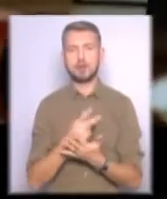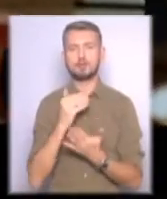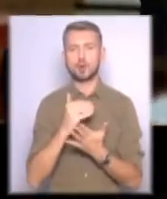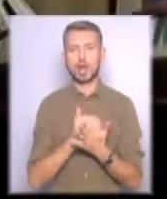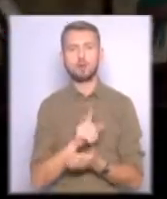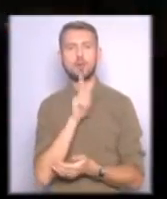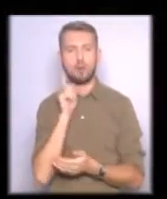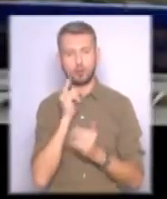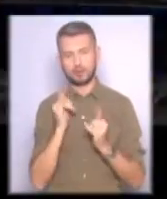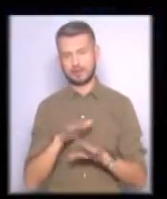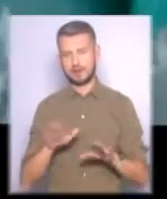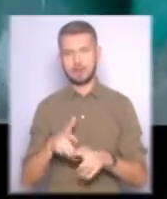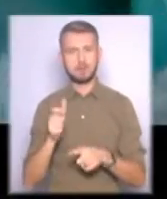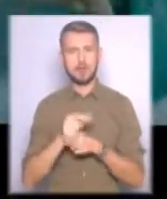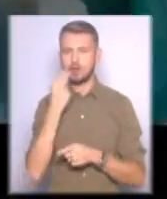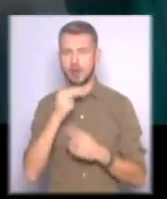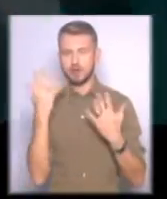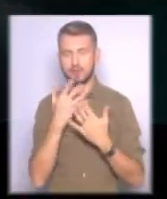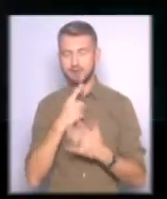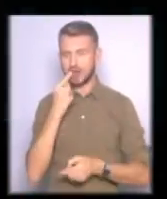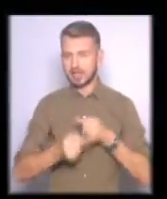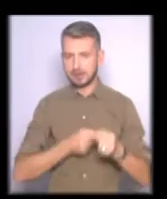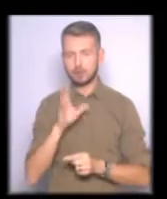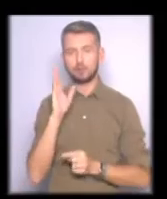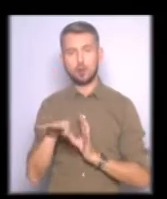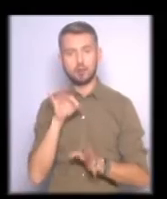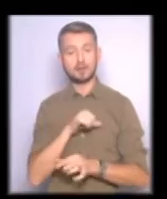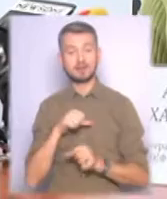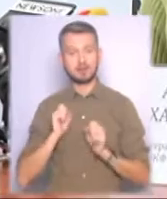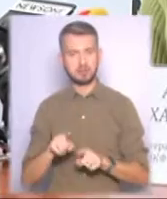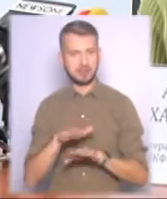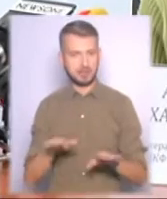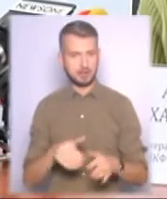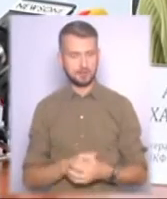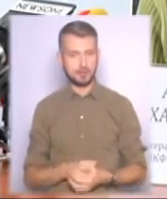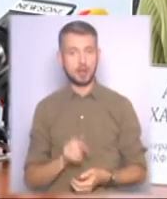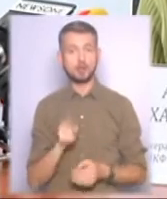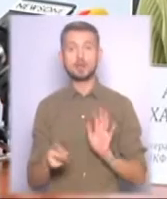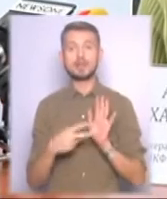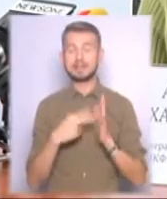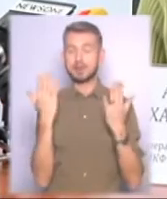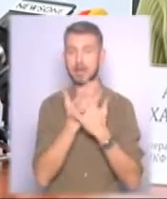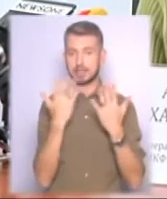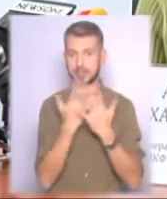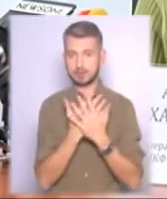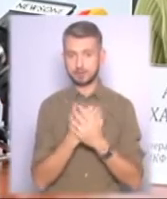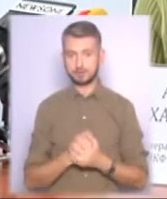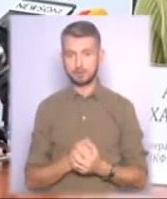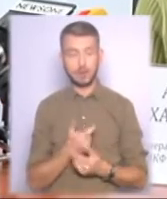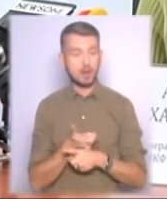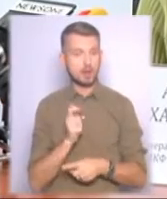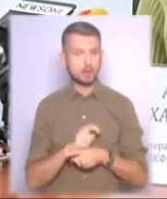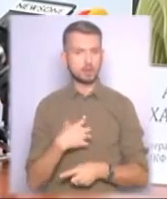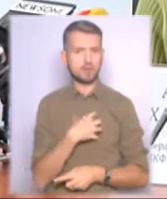«Молодість дітям». Найкращий фільм вже за традицією обиратимуть самі діти. Тут сім картин, дуже